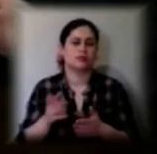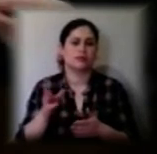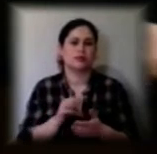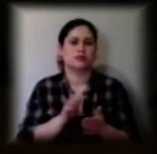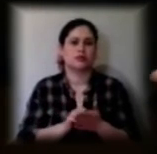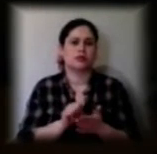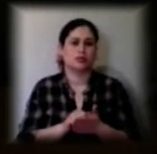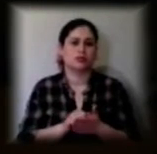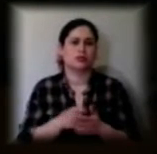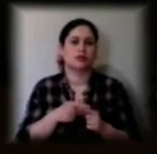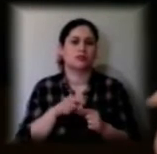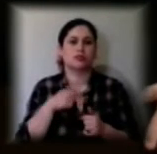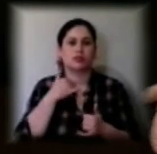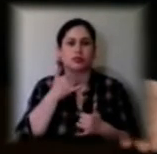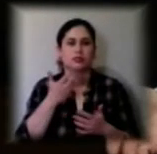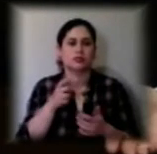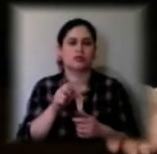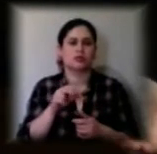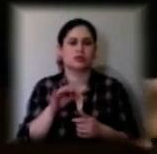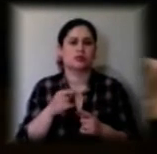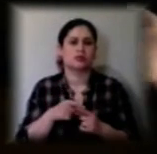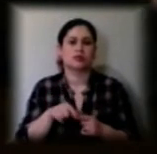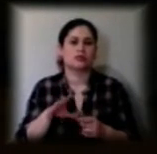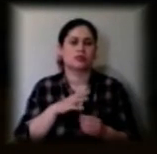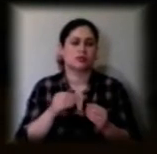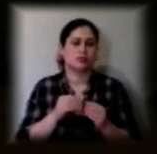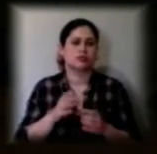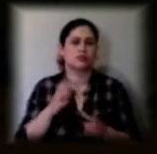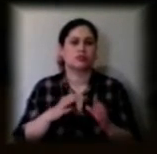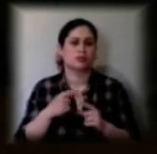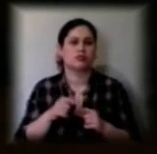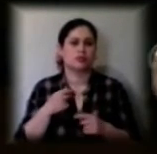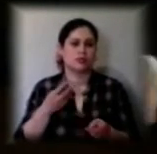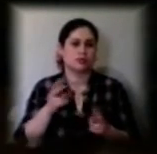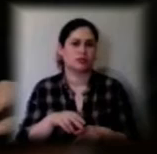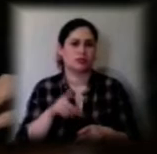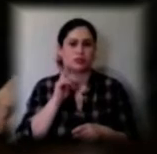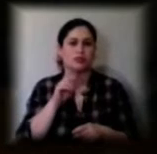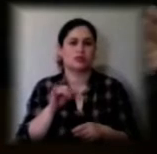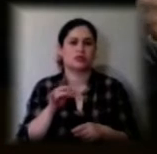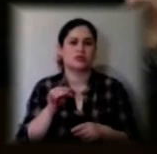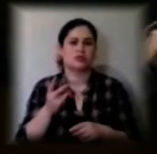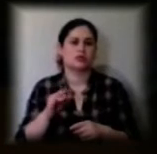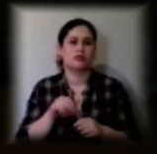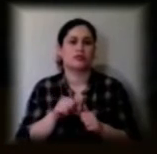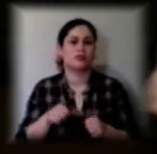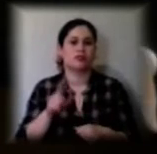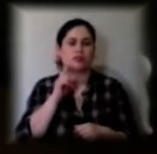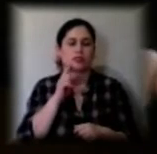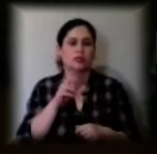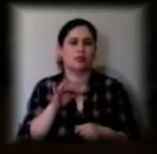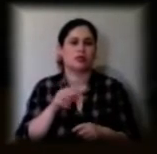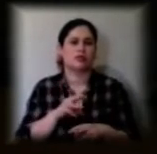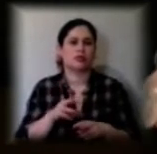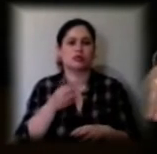де ми не можемо забезпечити, щоб 10 було студентів, ми залишаємо поки в дистанційній формі. Поки Кабінет міністрів не скаже,